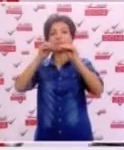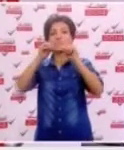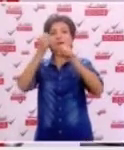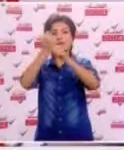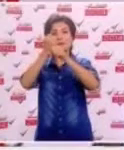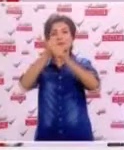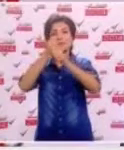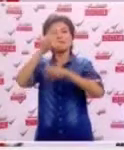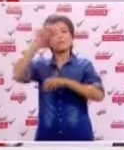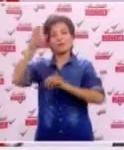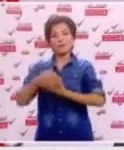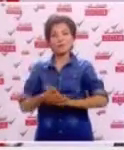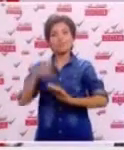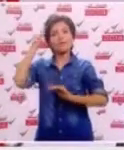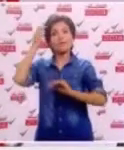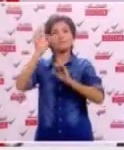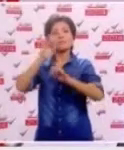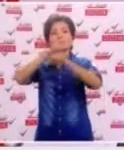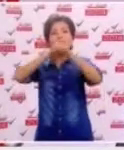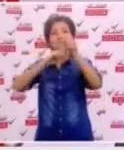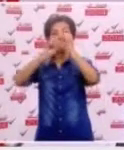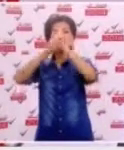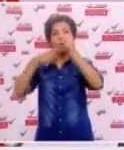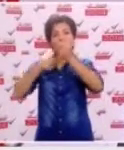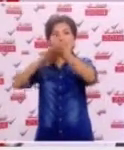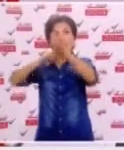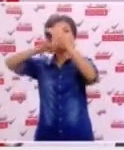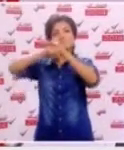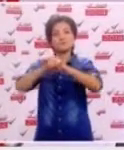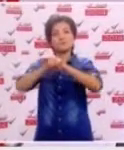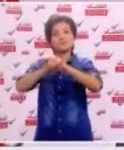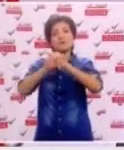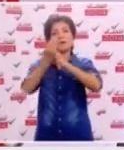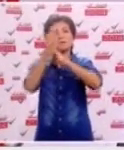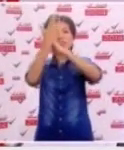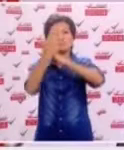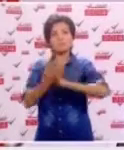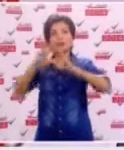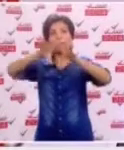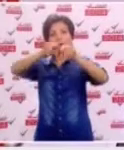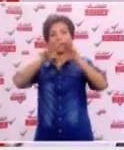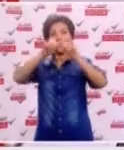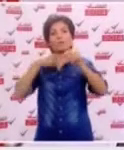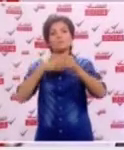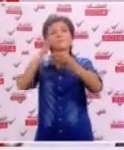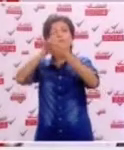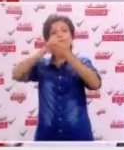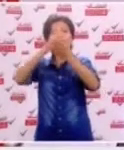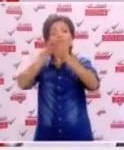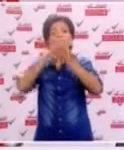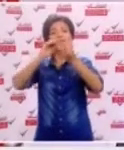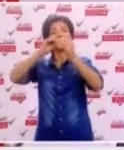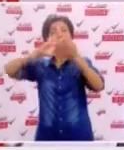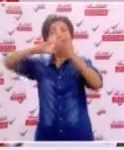النقل إن جهة القيروان التي ولدت فيها وتربيت بين أهلها وأنا أقاسمكم فيها